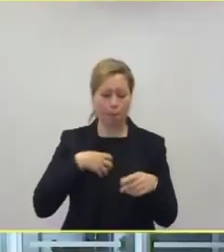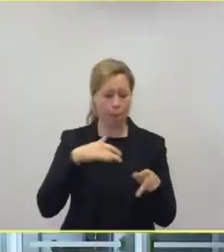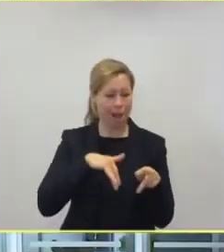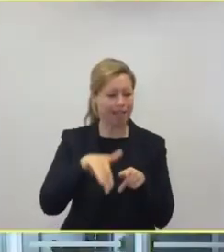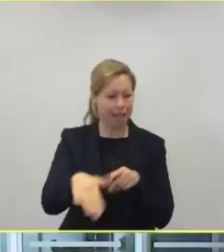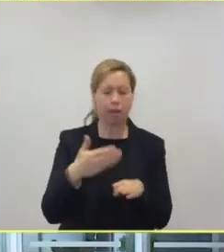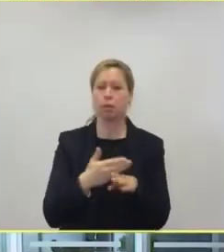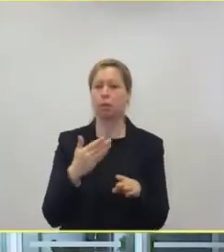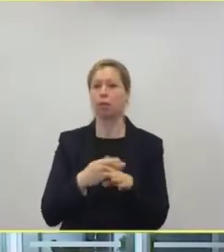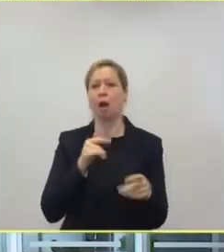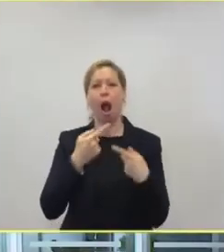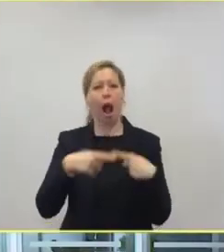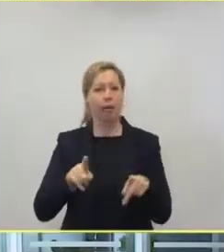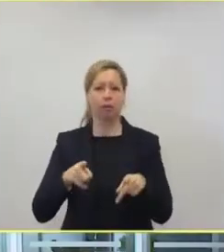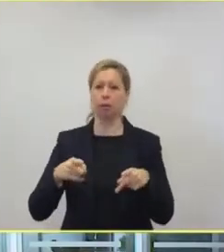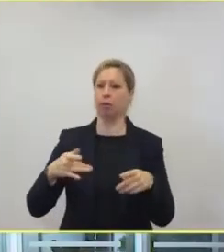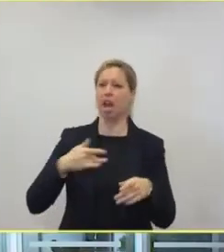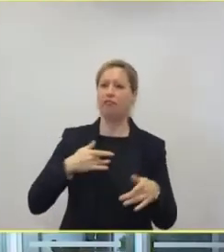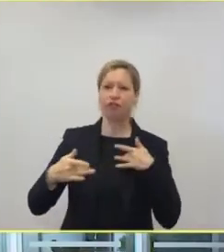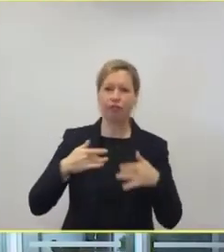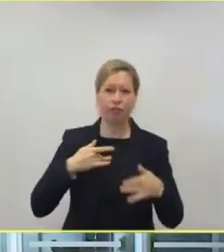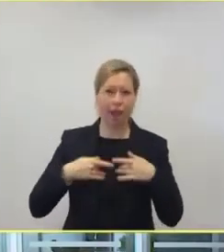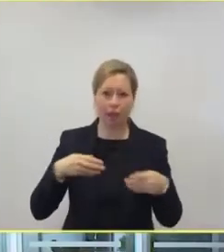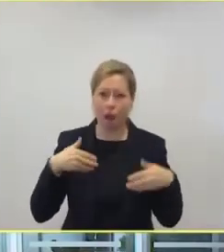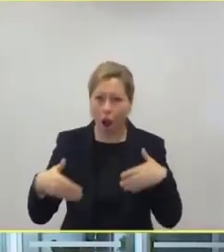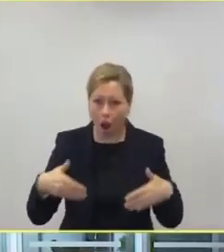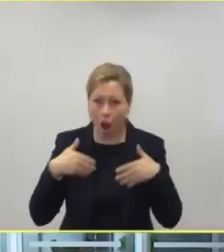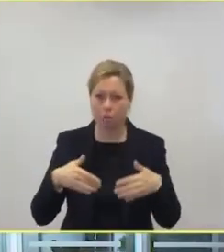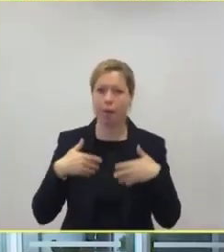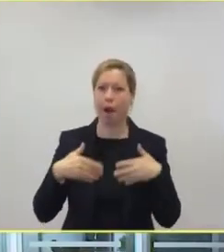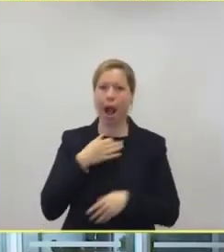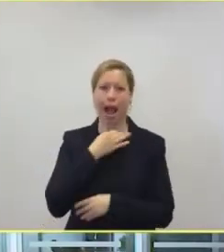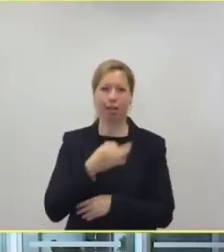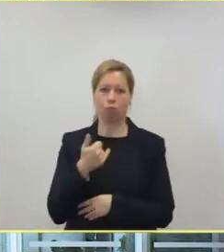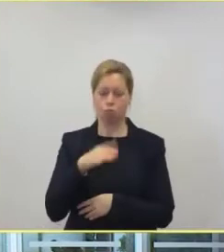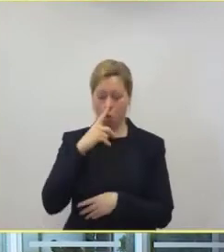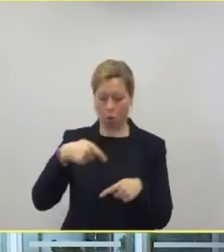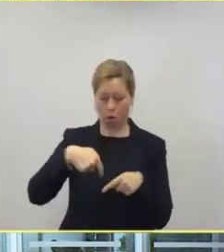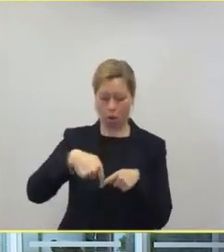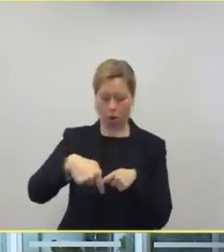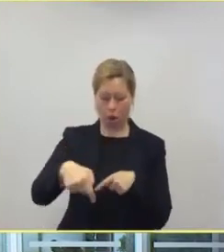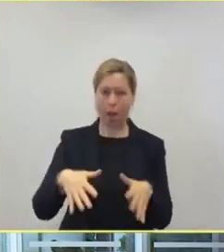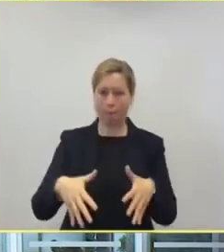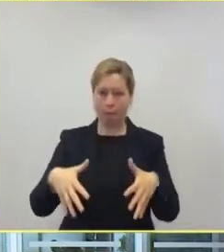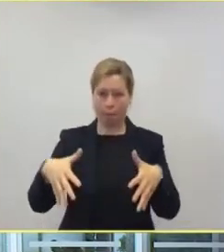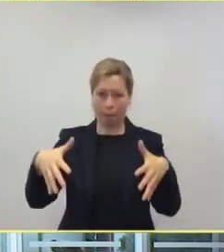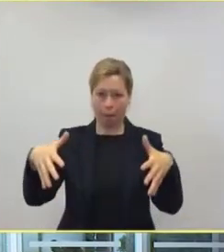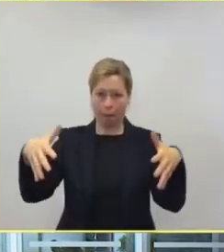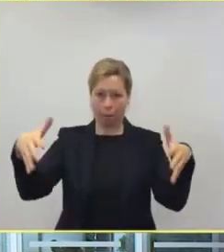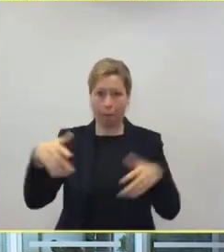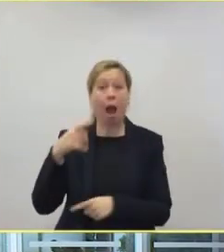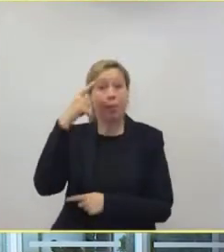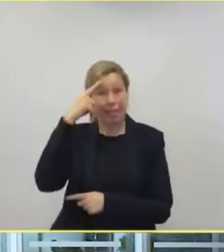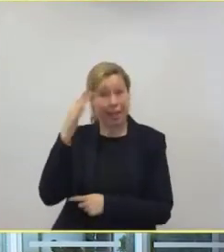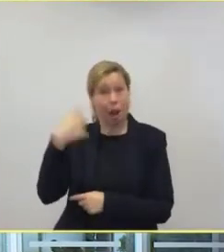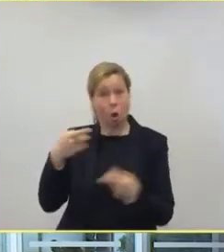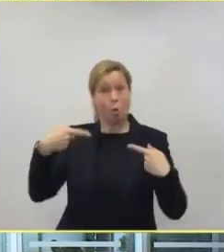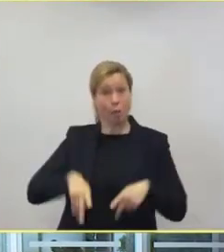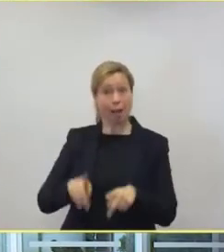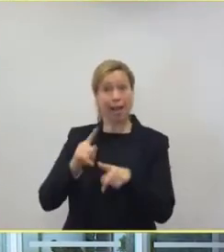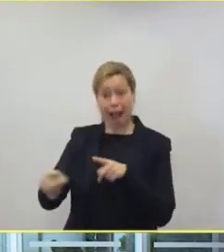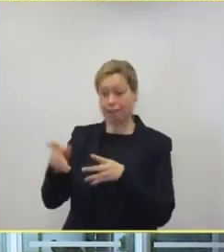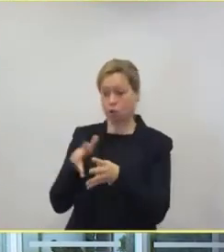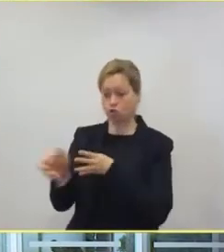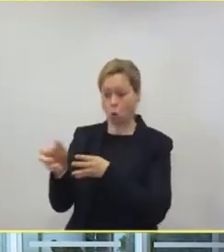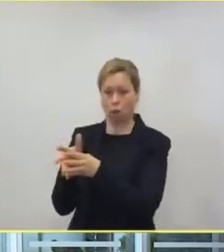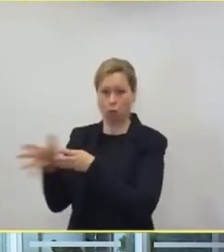einem Infekt der Atemwege schnell in Atemnot kommen. Aber das gilt auch für alle anderen Diagnosen natürlich. Die Konkurrenz ums Bett